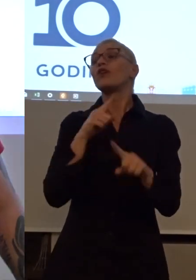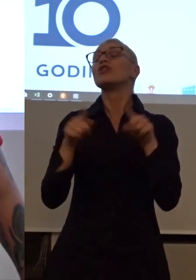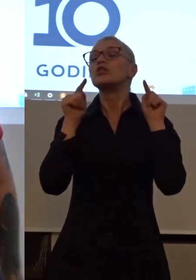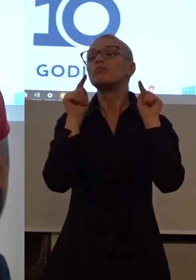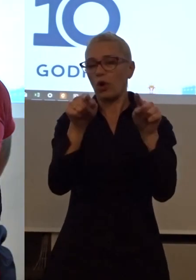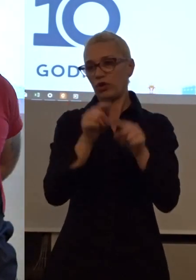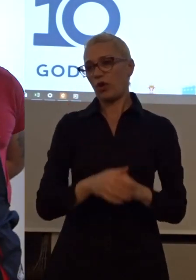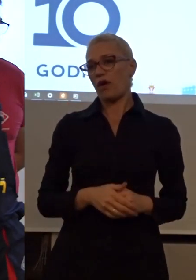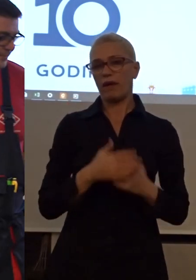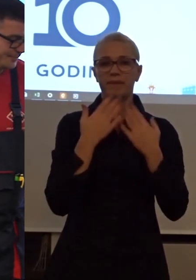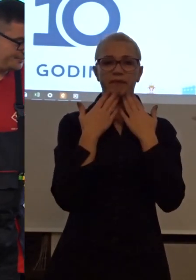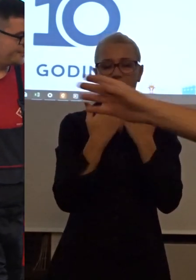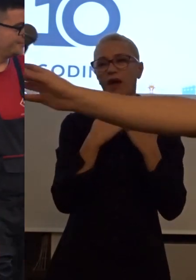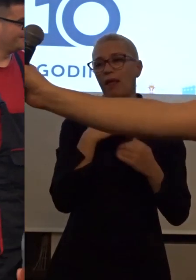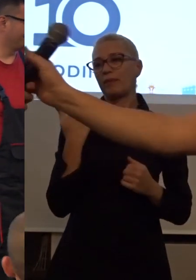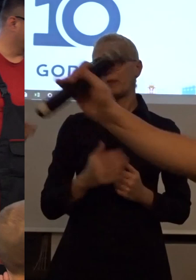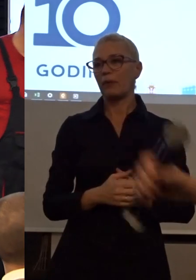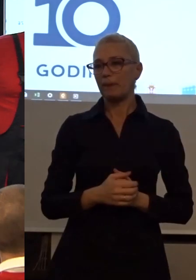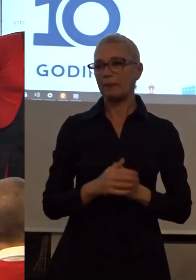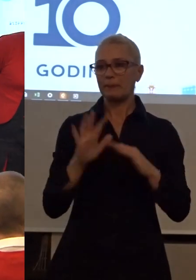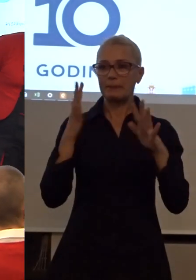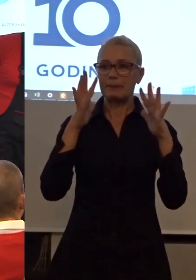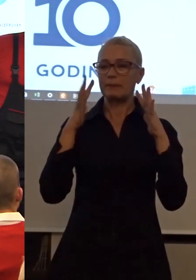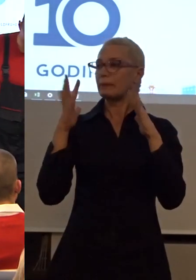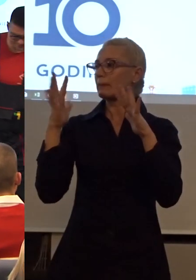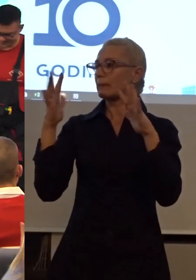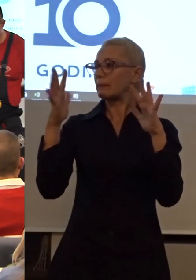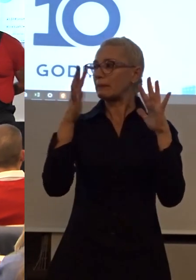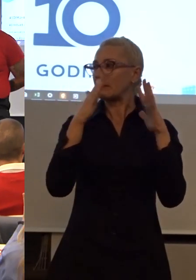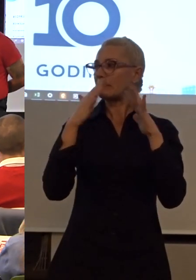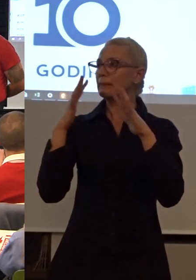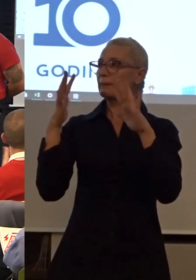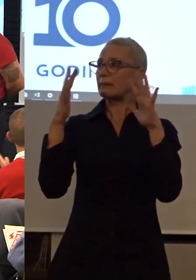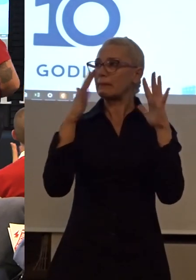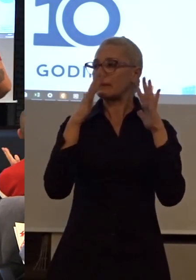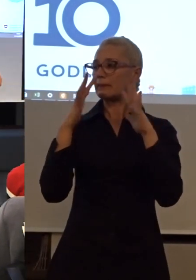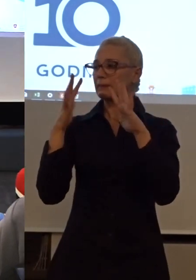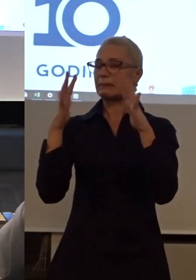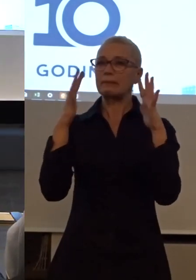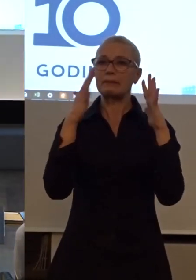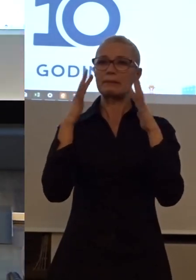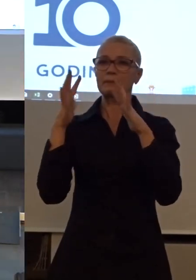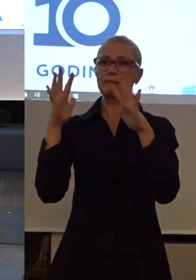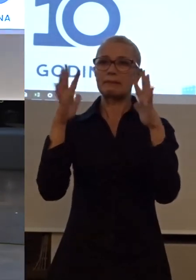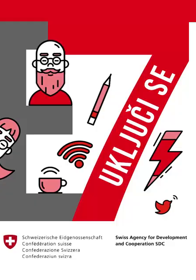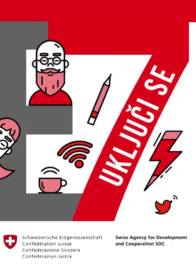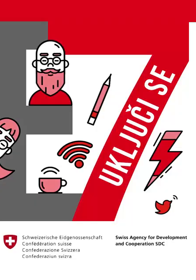vam.